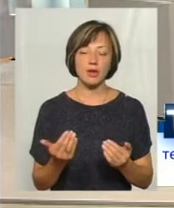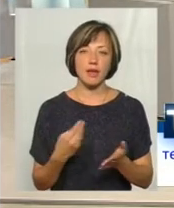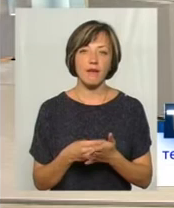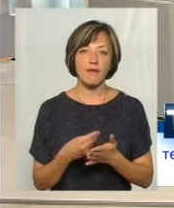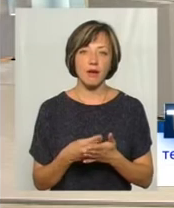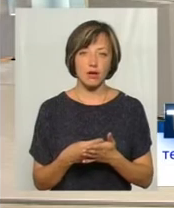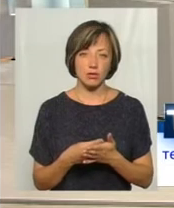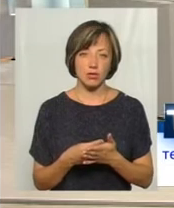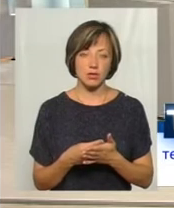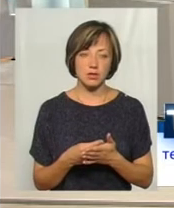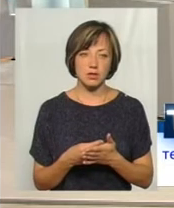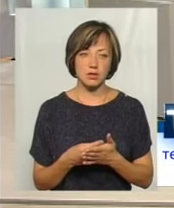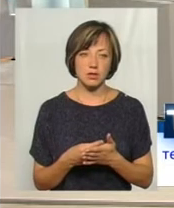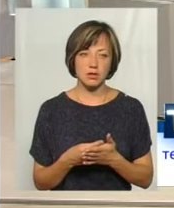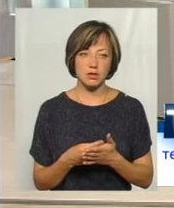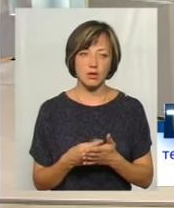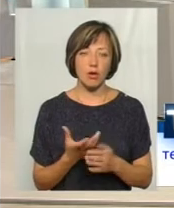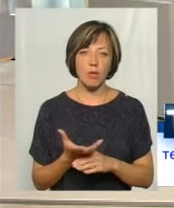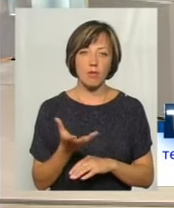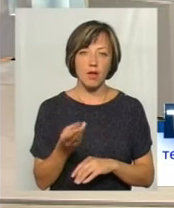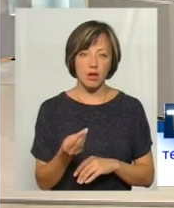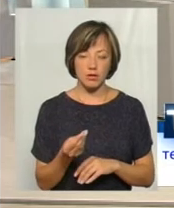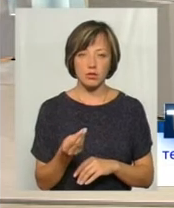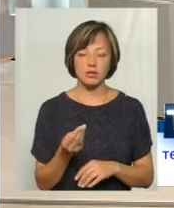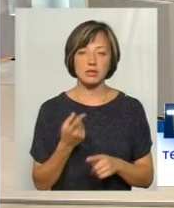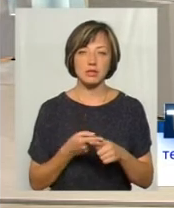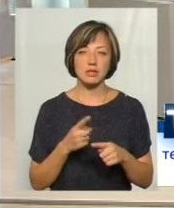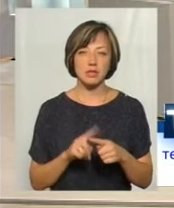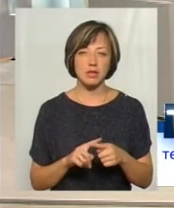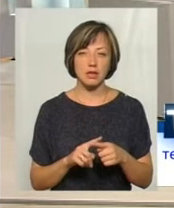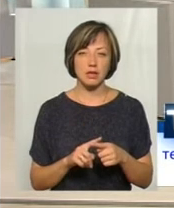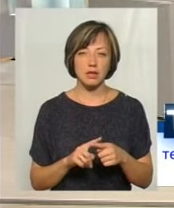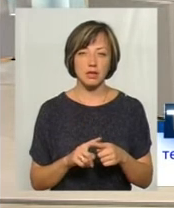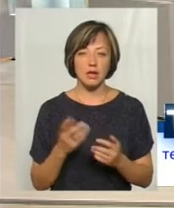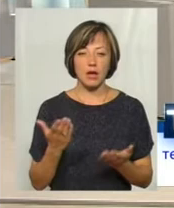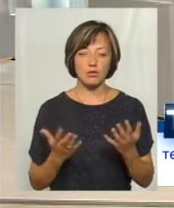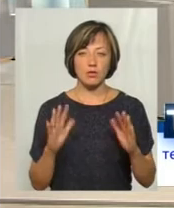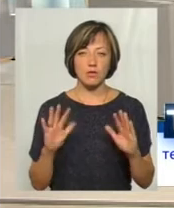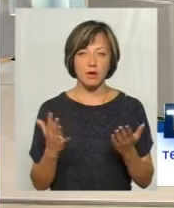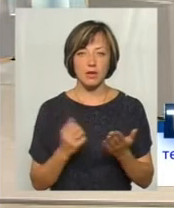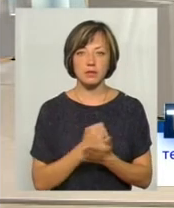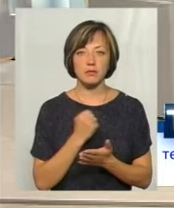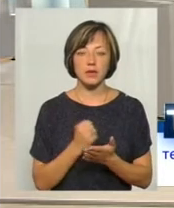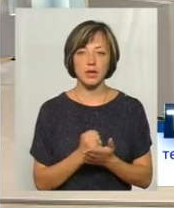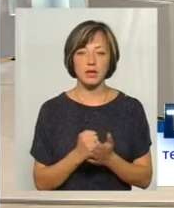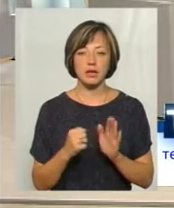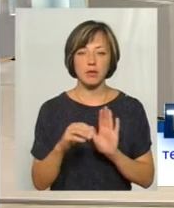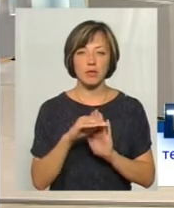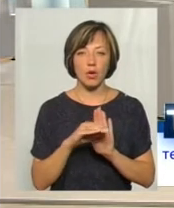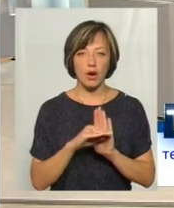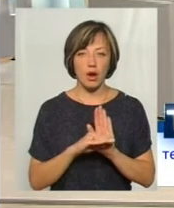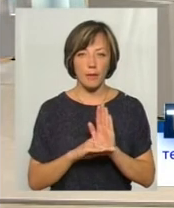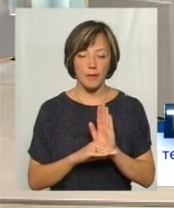мешканців міста є, ну, якщо у разі буде прийнята програма